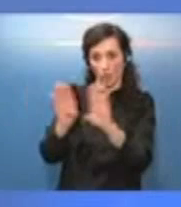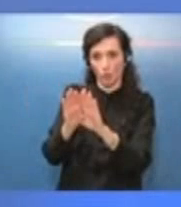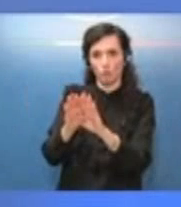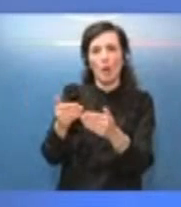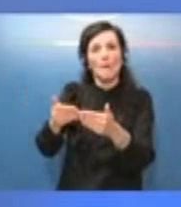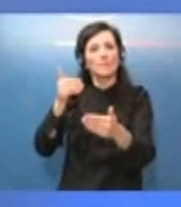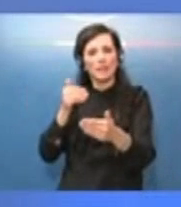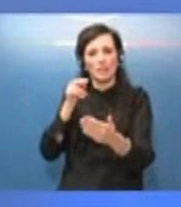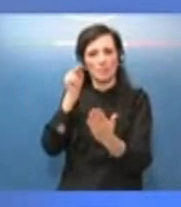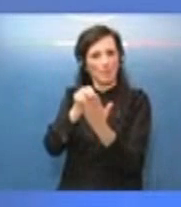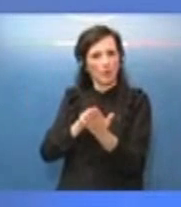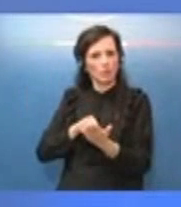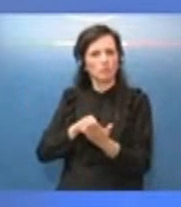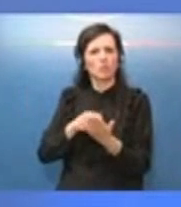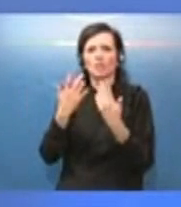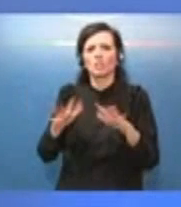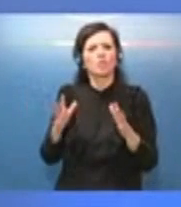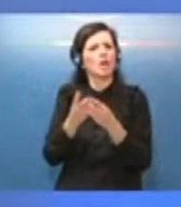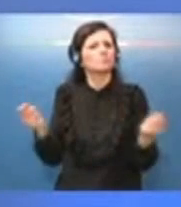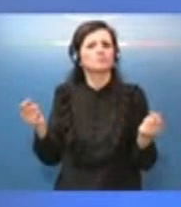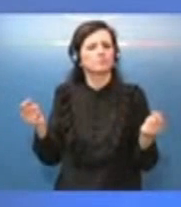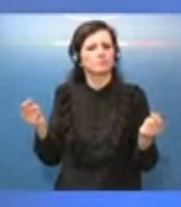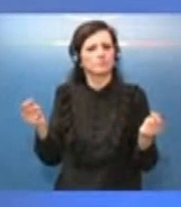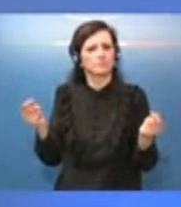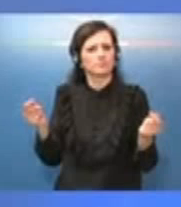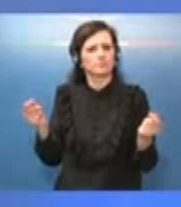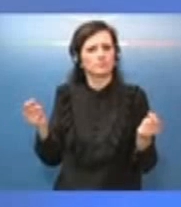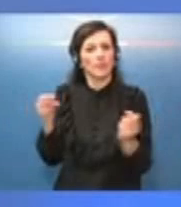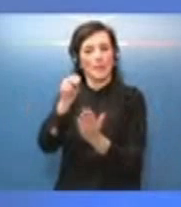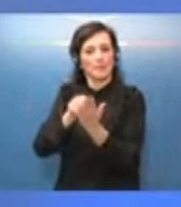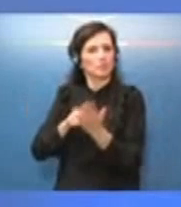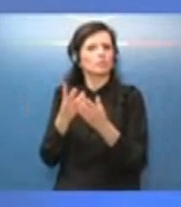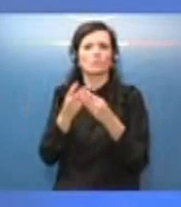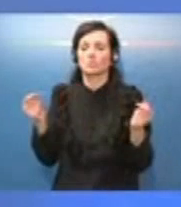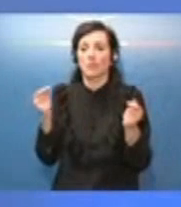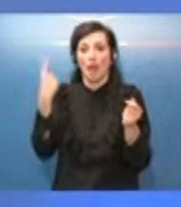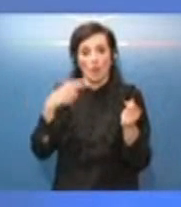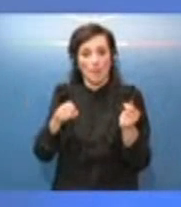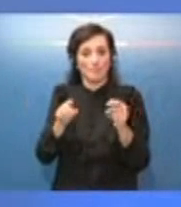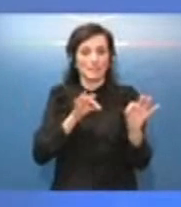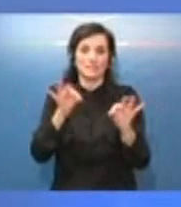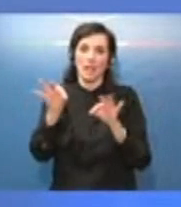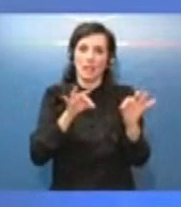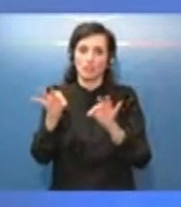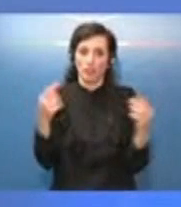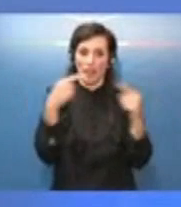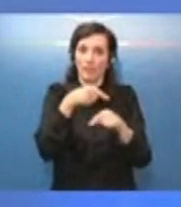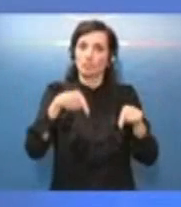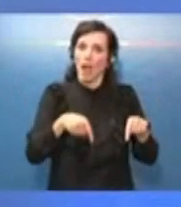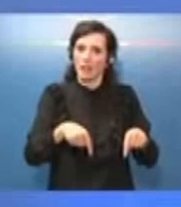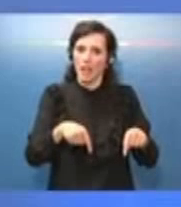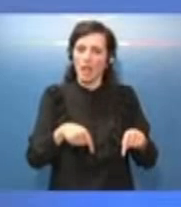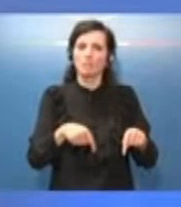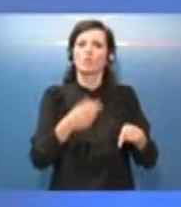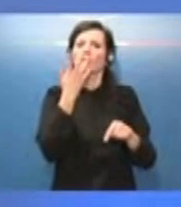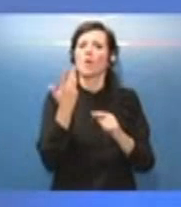prenotazioni, erano scomparse. Quindi questa strategia tende invece a dire, guardate,